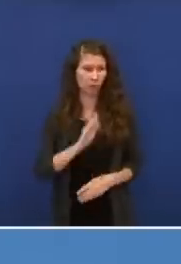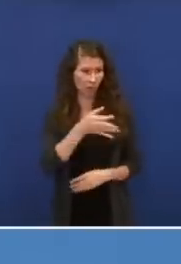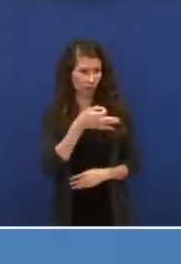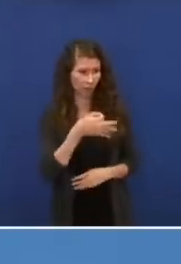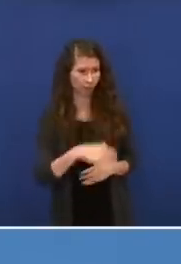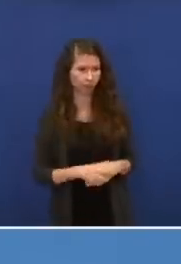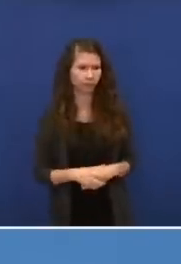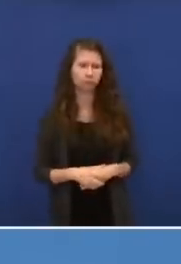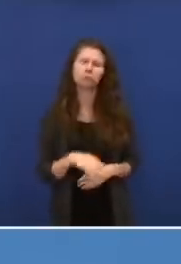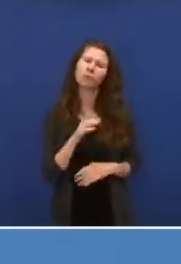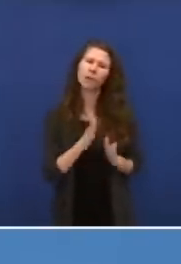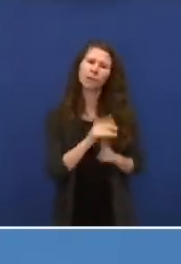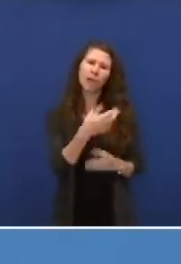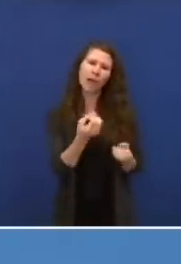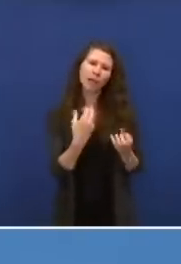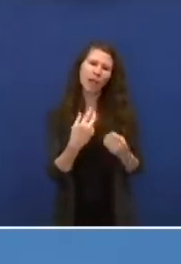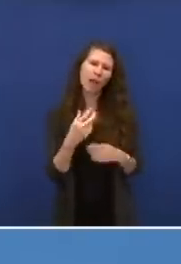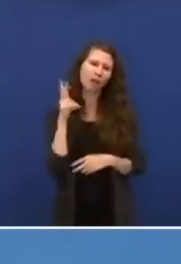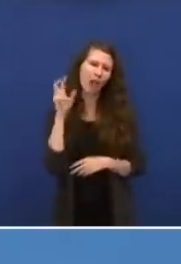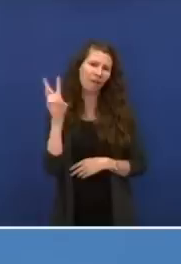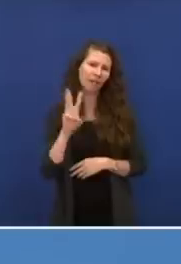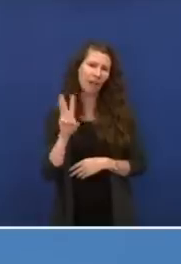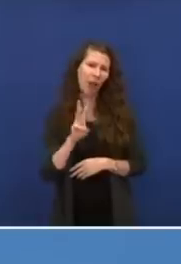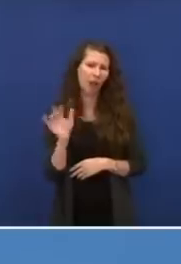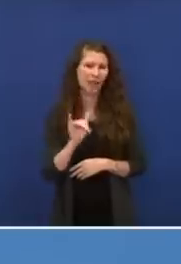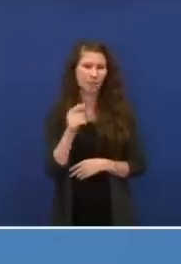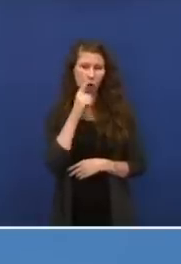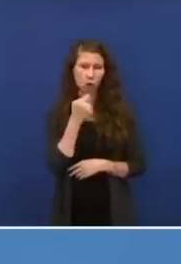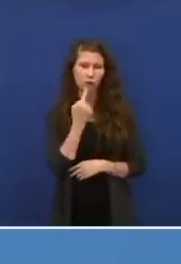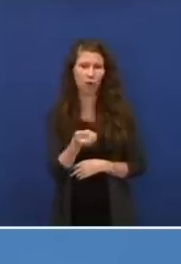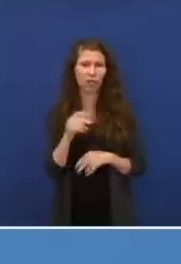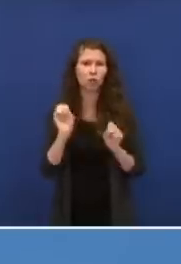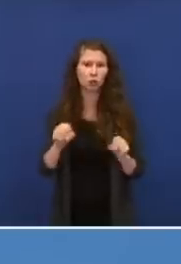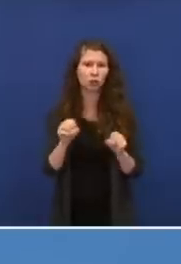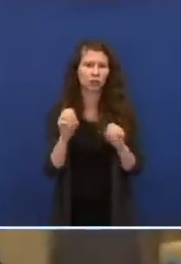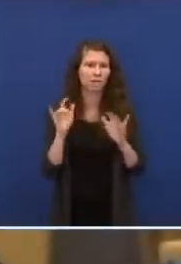Können Sie sich dann erklären, warum Herr Wieler immer nur von der Schutzwirkung von